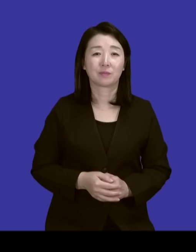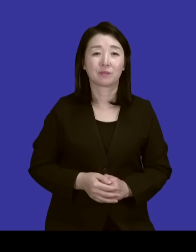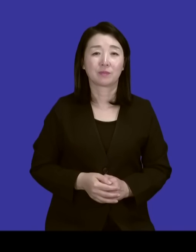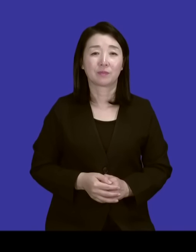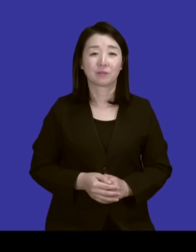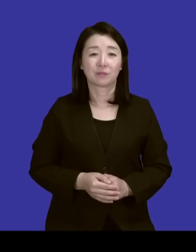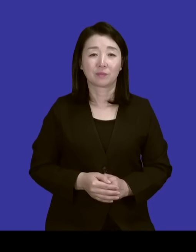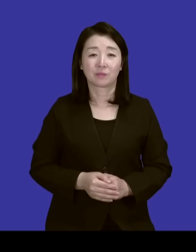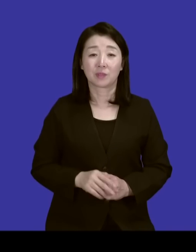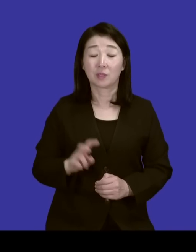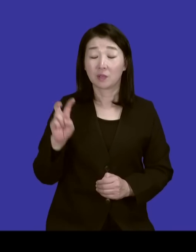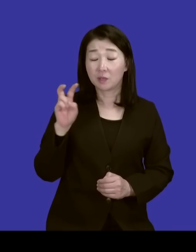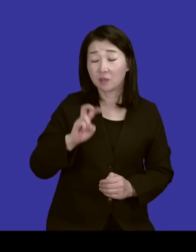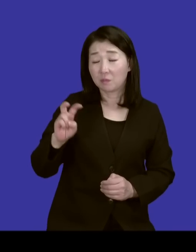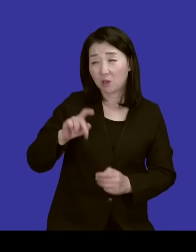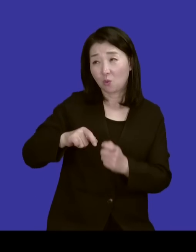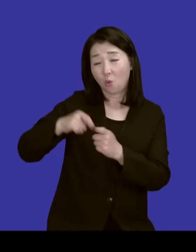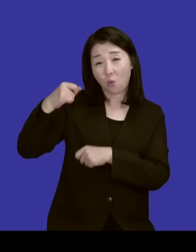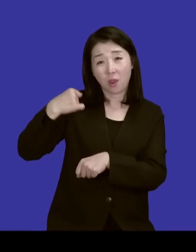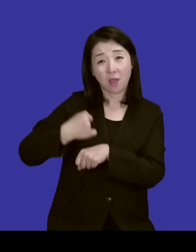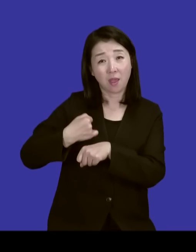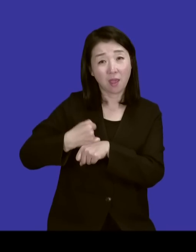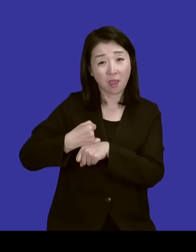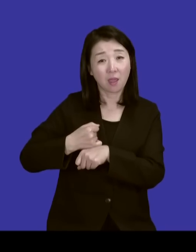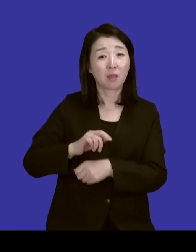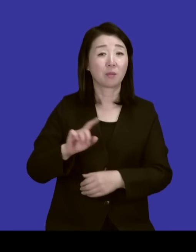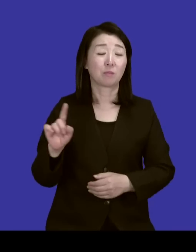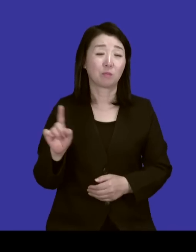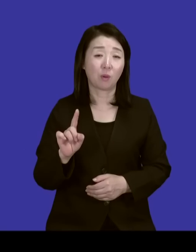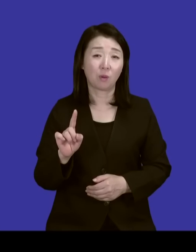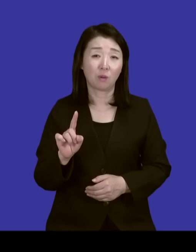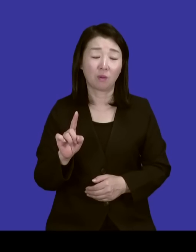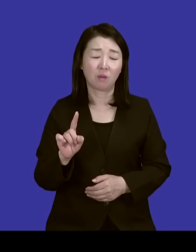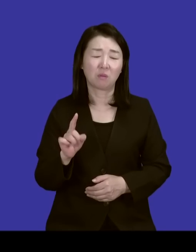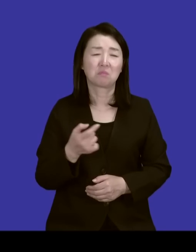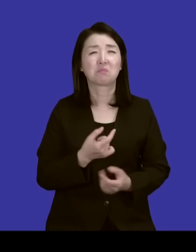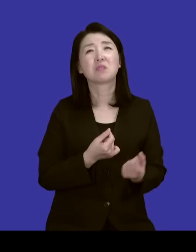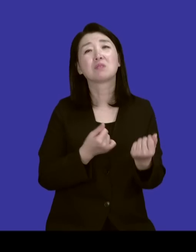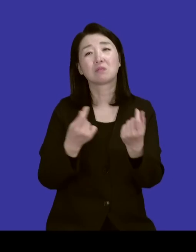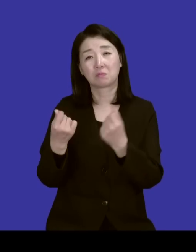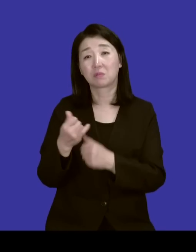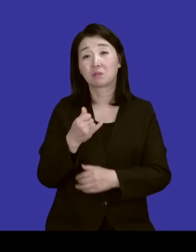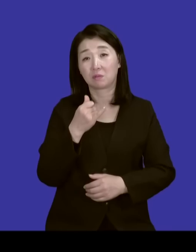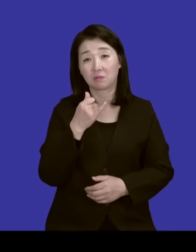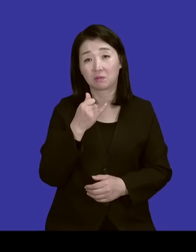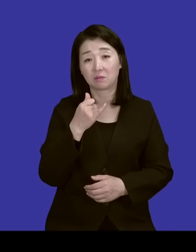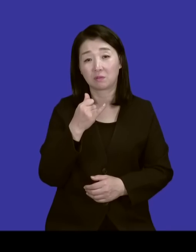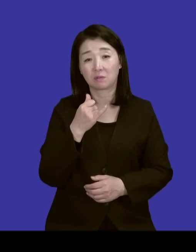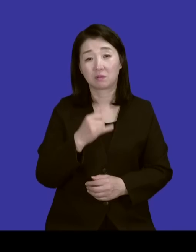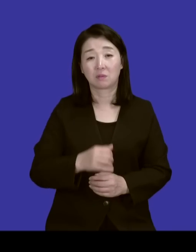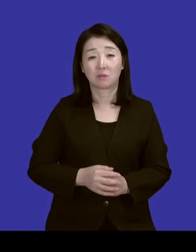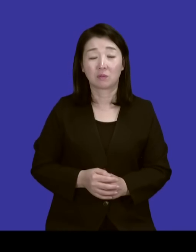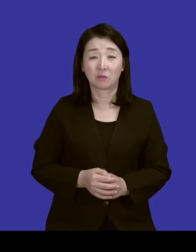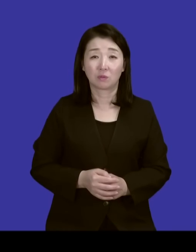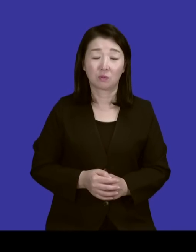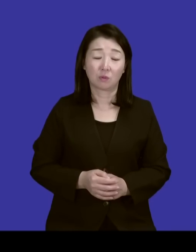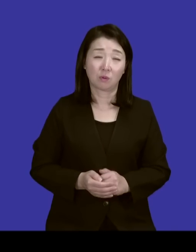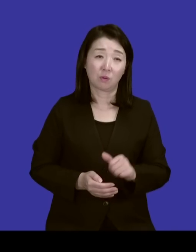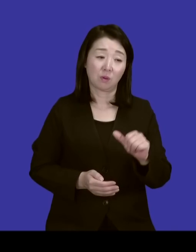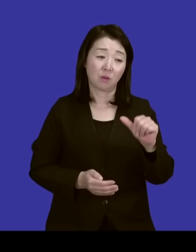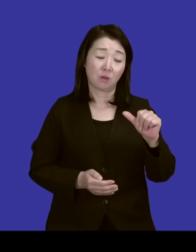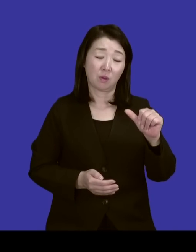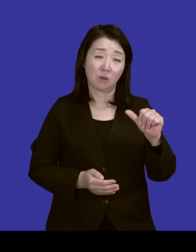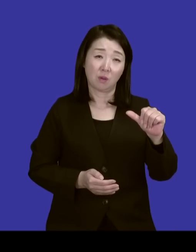그러니까 음악도 오래 하다 보니까 그게 그거였어요. 또 A마이너리 시작하고 G로